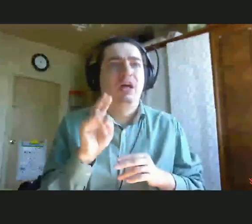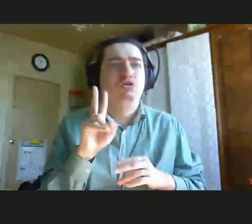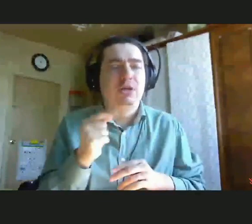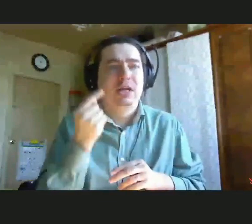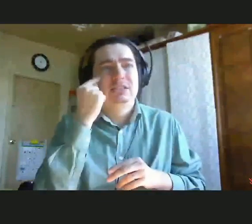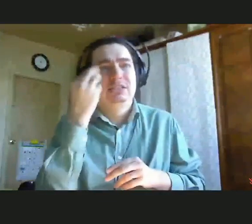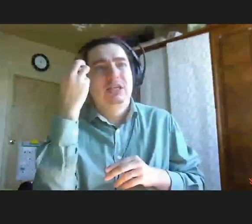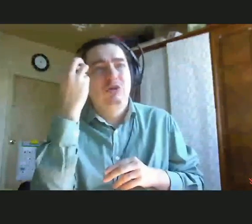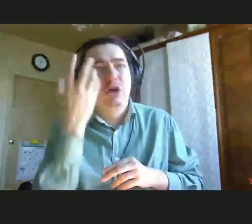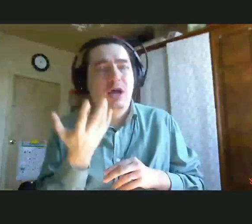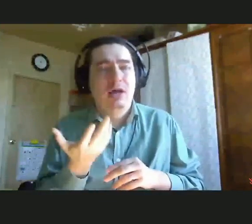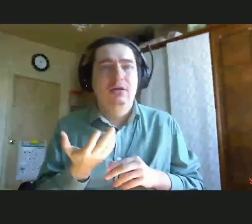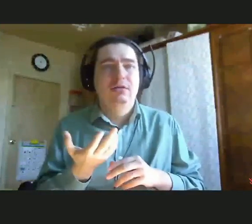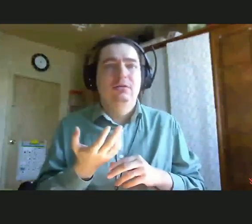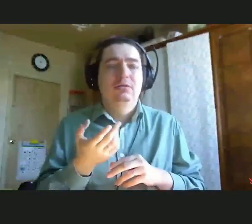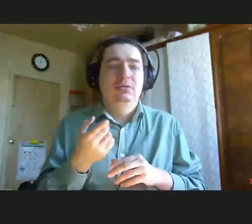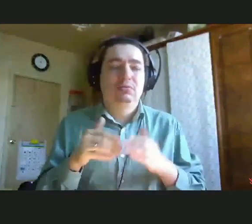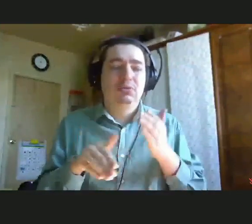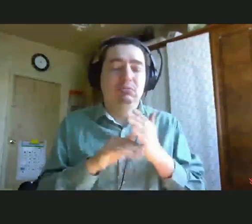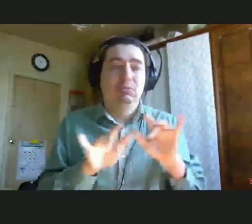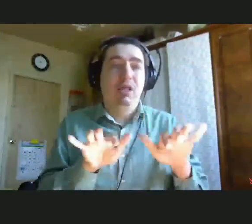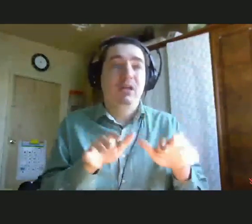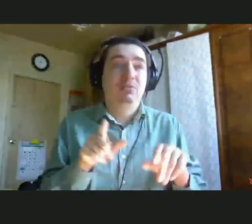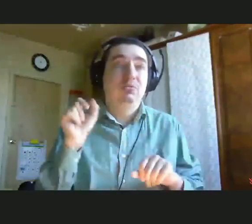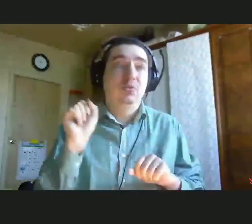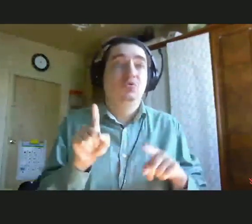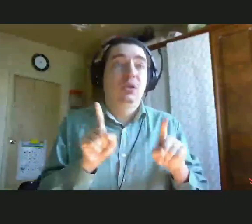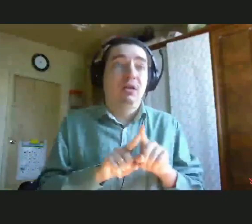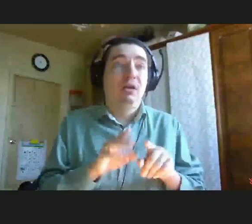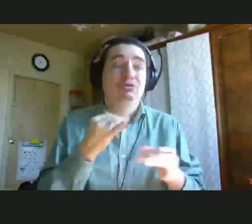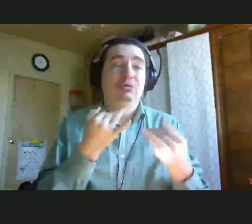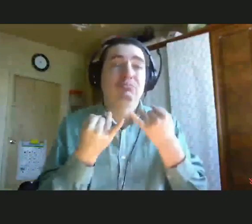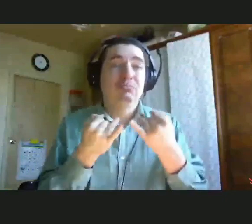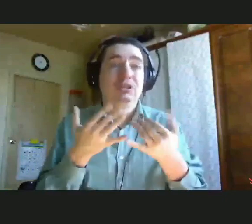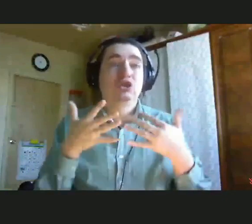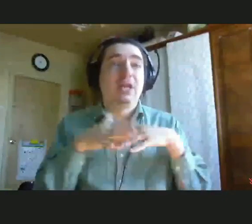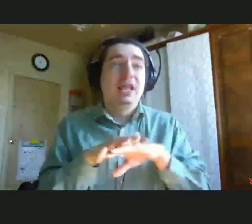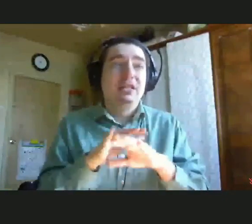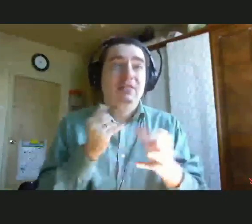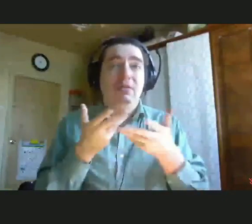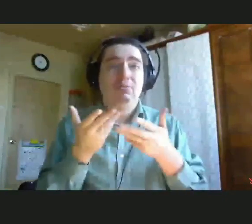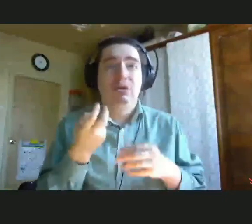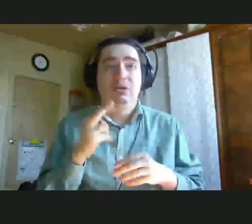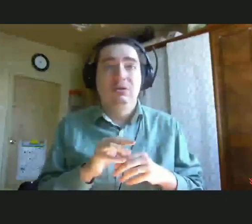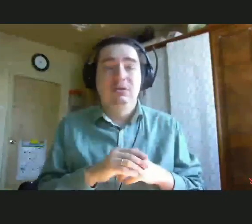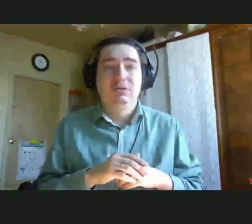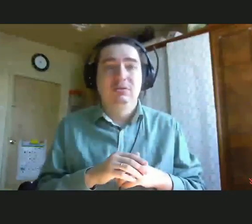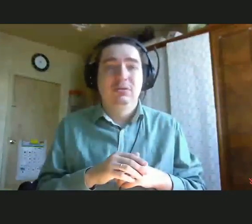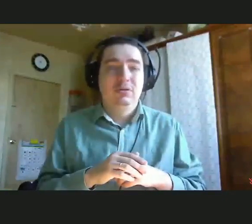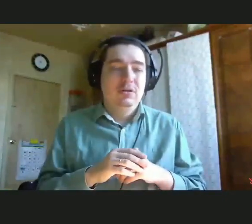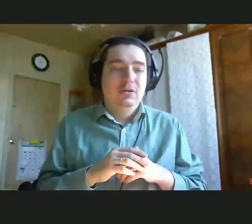ловят зрачок и набираются текст на клавиатуре, и он может точно так же социализироваться и общаться, поддерживать контакты